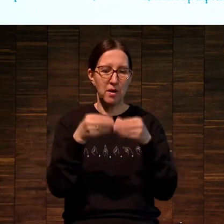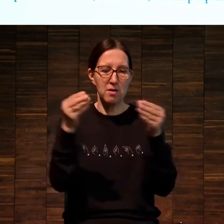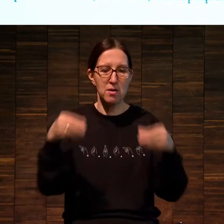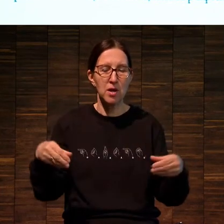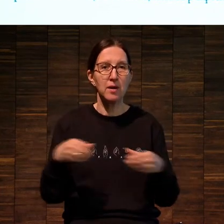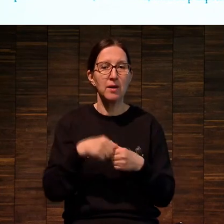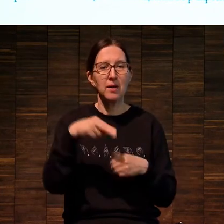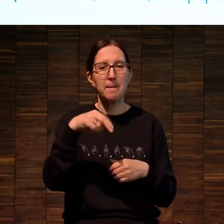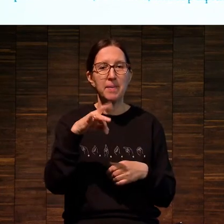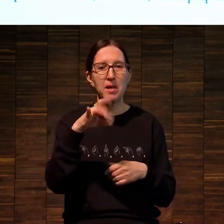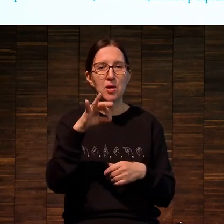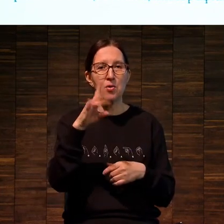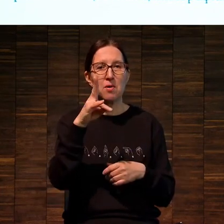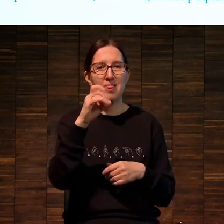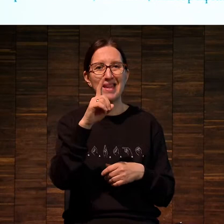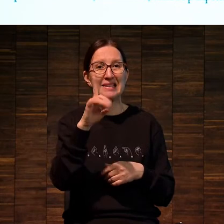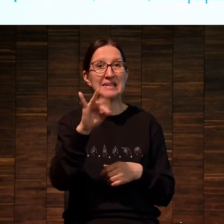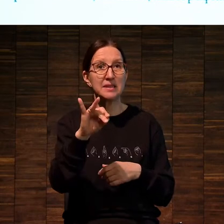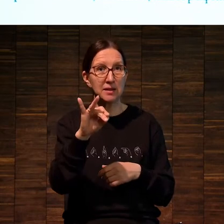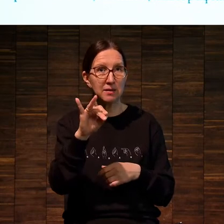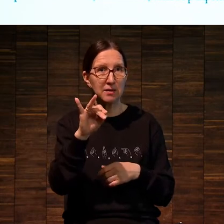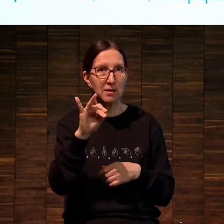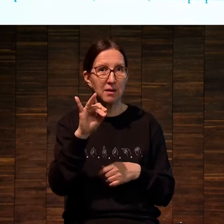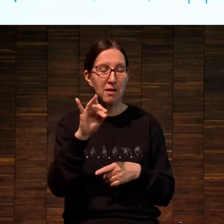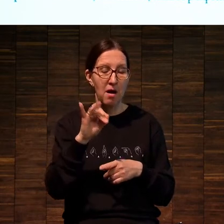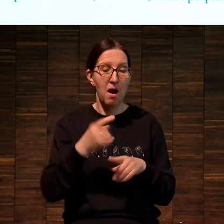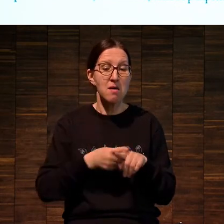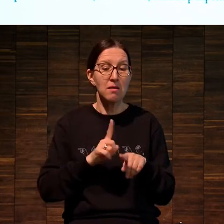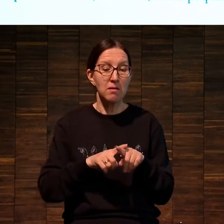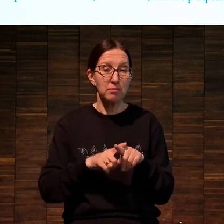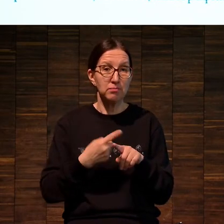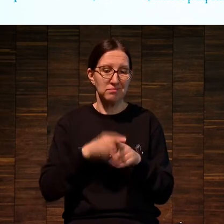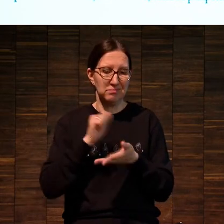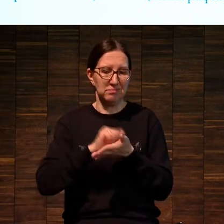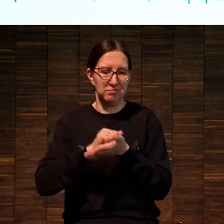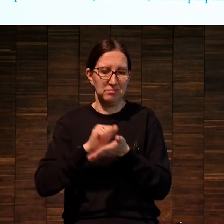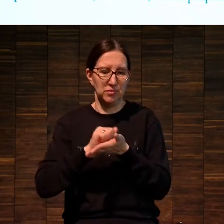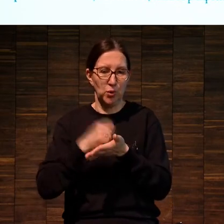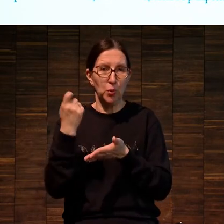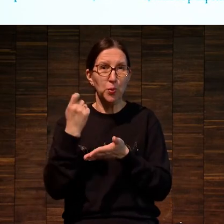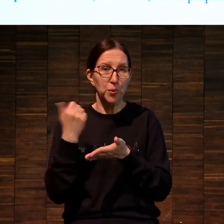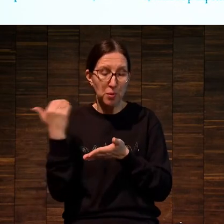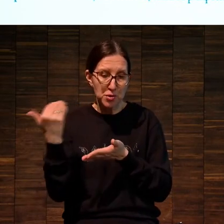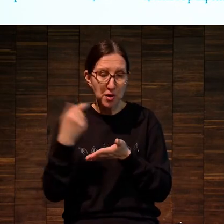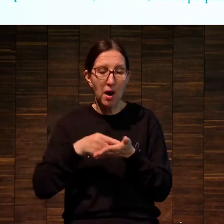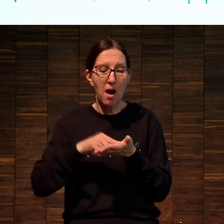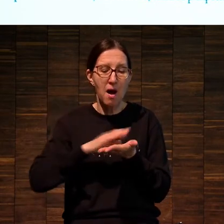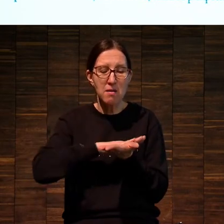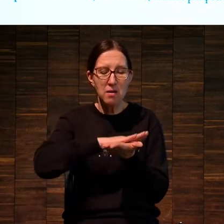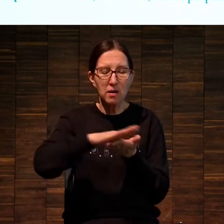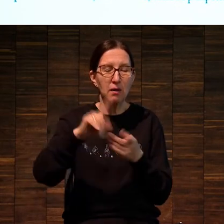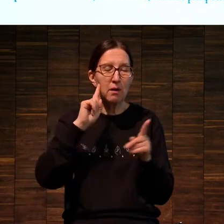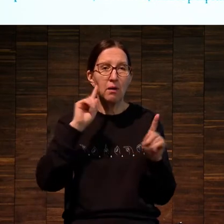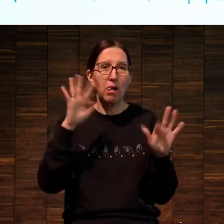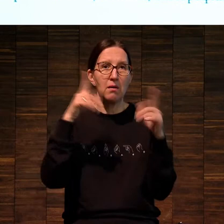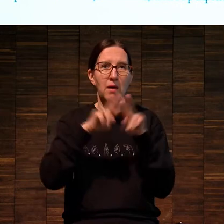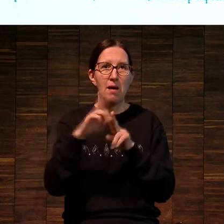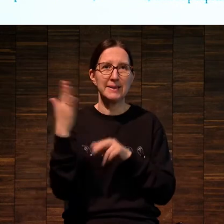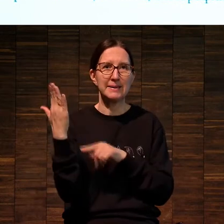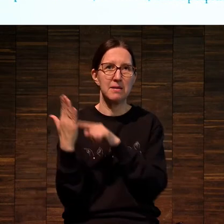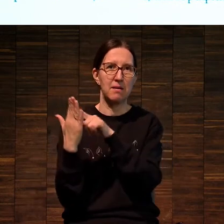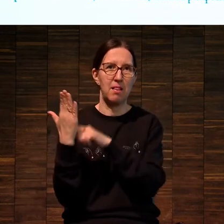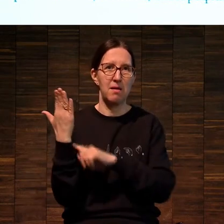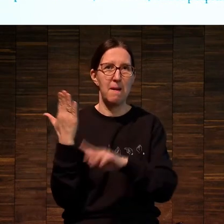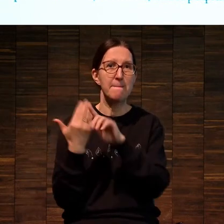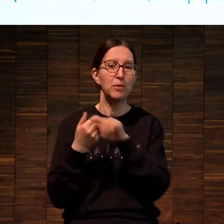как зеркала отполированы, потому что с них сняли столько оттисков, сколько нельзя было снять уже. То есть последние оттиски с этих досок, они должны быть